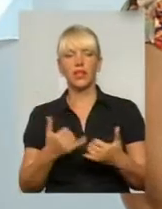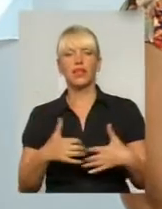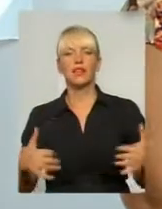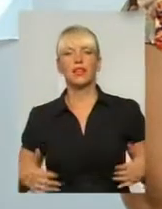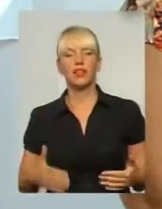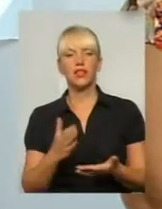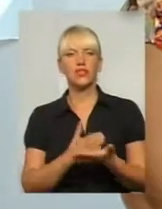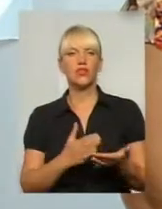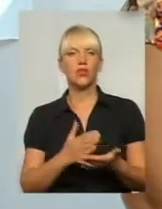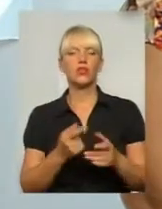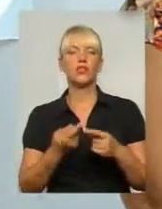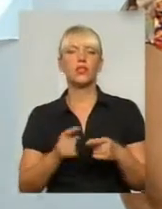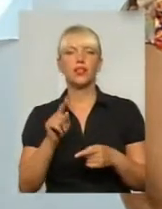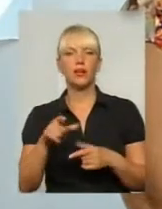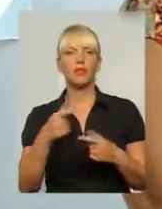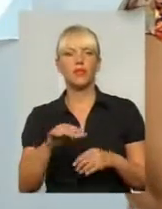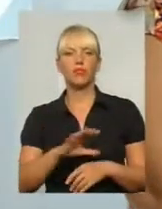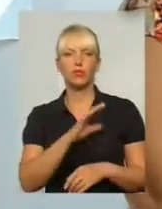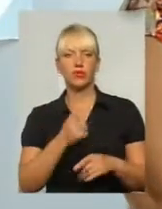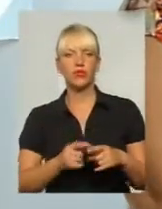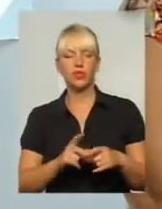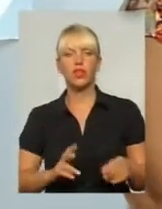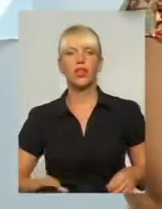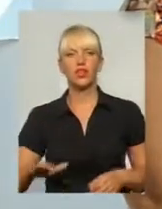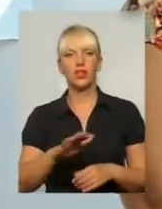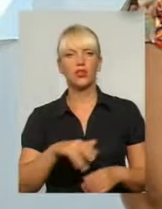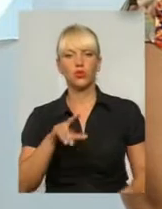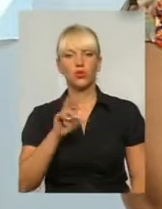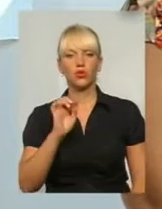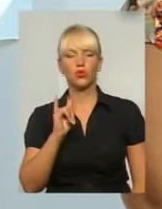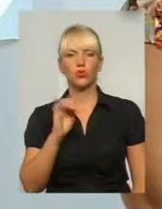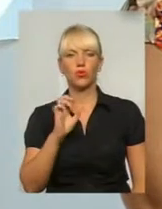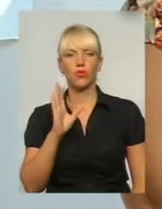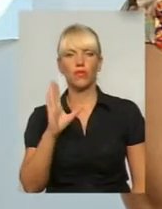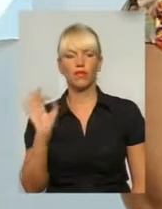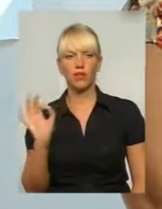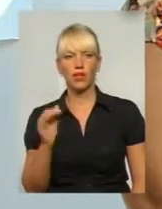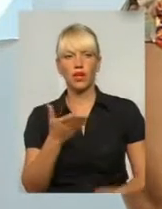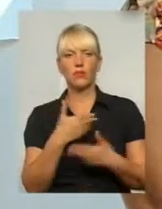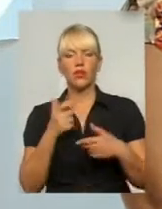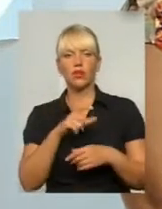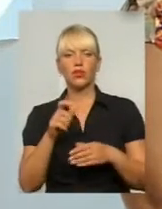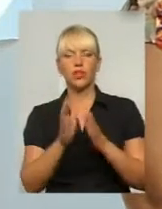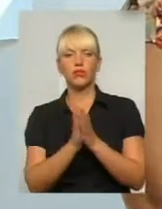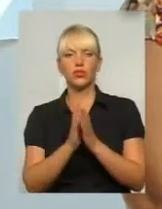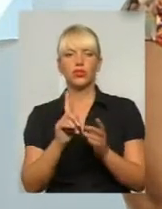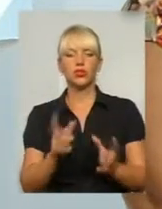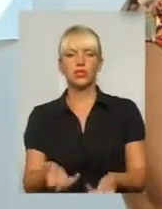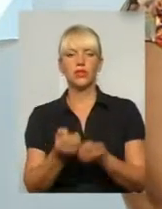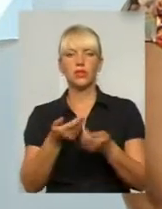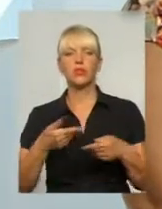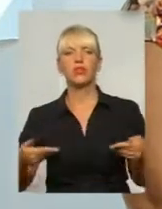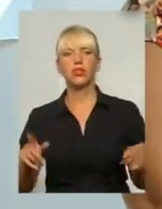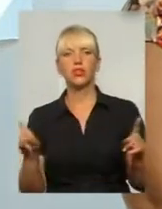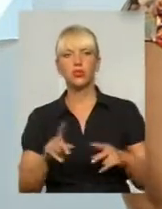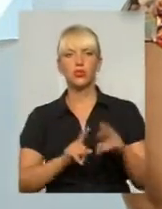знаходяться там, де я була. Вони знаходяться на території Дубова. Ми теж людей просили, щоб вони підтримали нас для того,